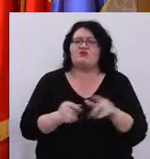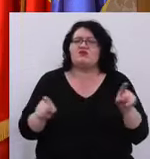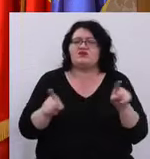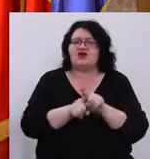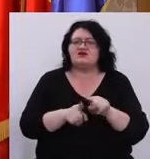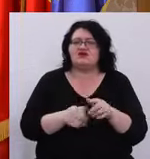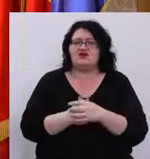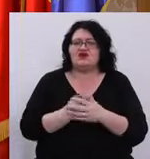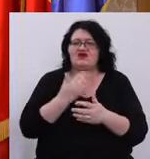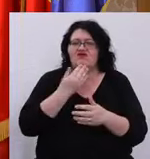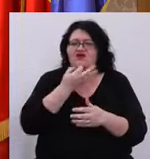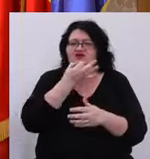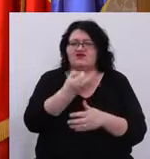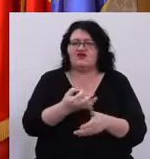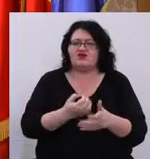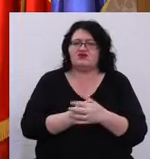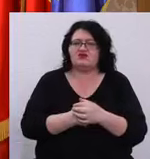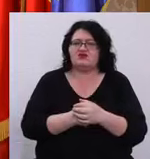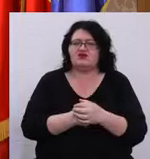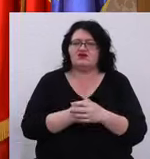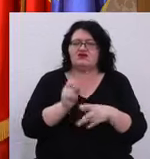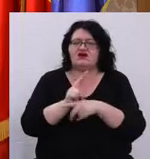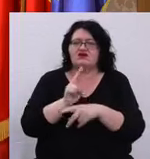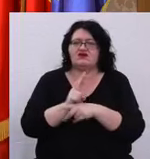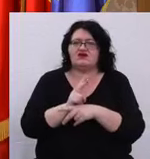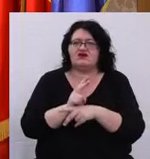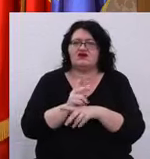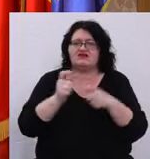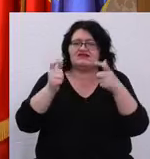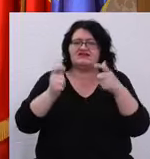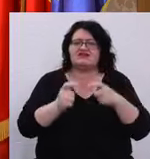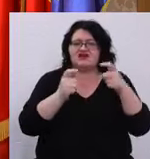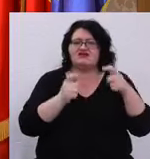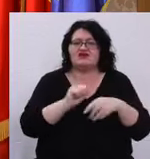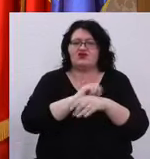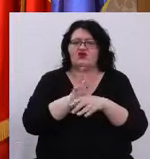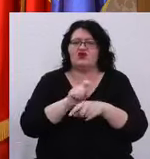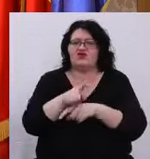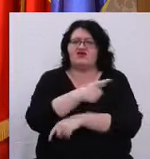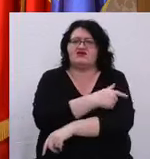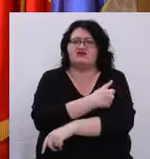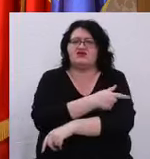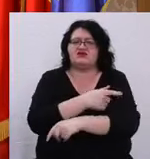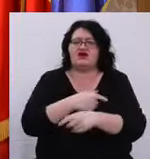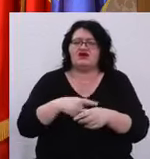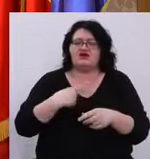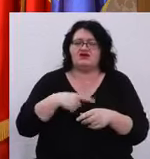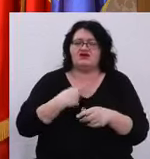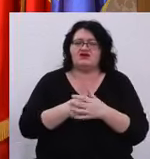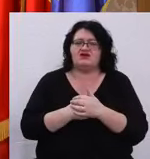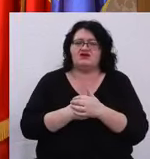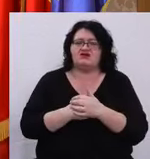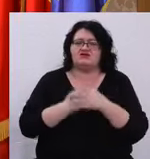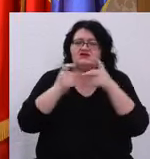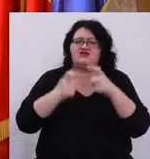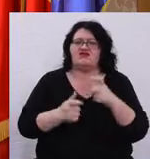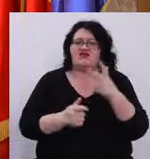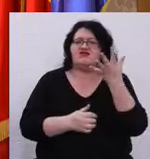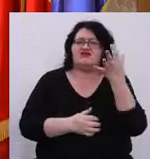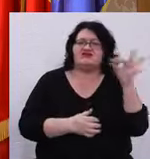asemenea, vreau să vă mai readuc aminte. Practic, secțiile COVID ale spitalului nostru sunt în clădiri separate.